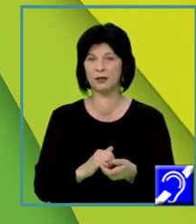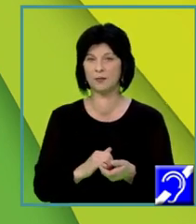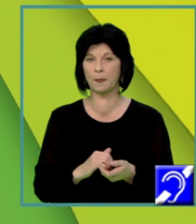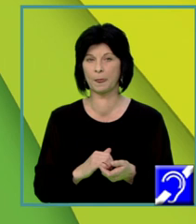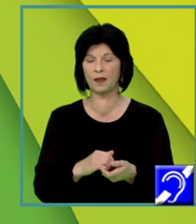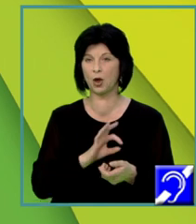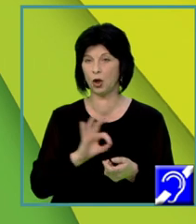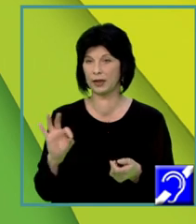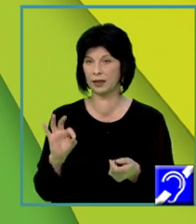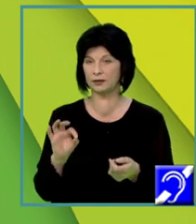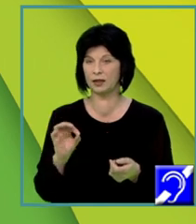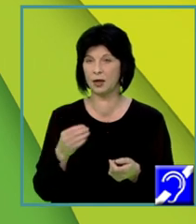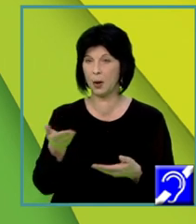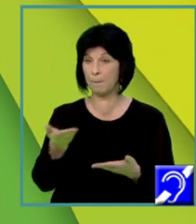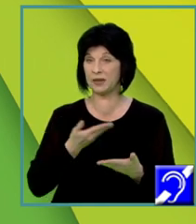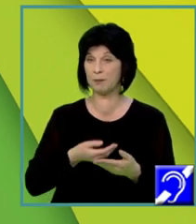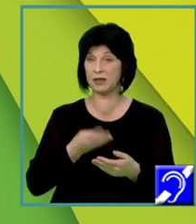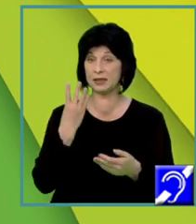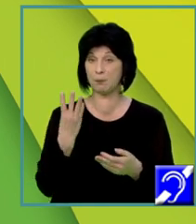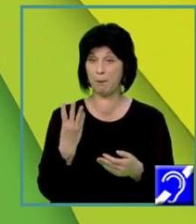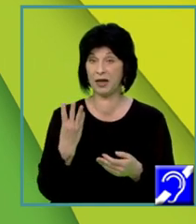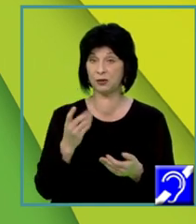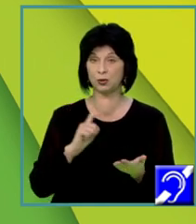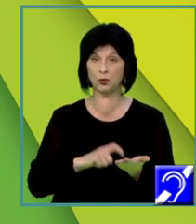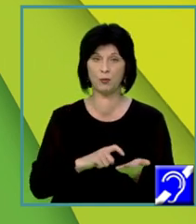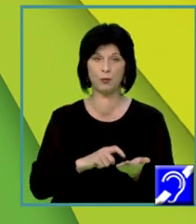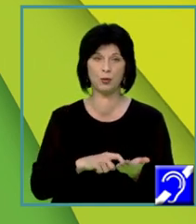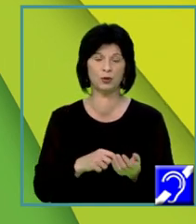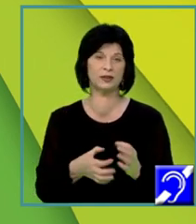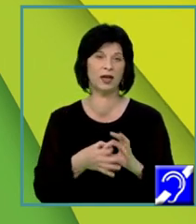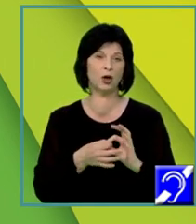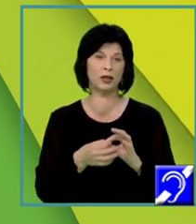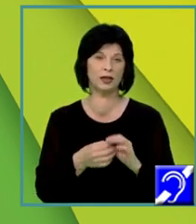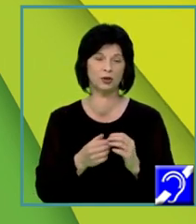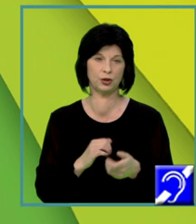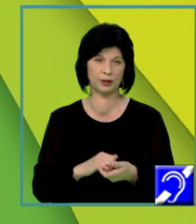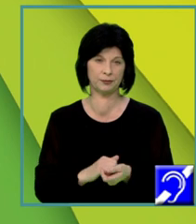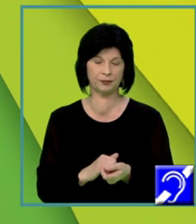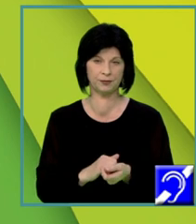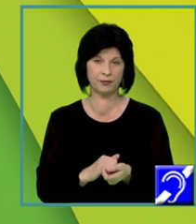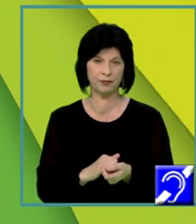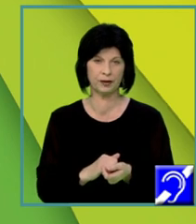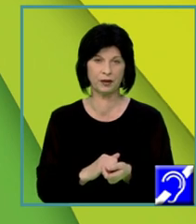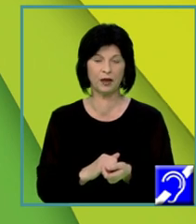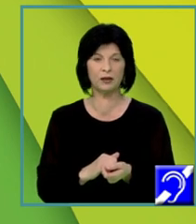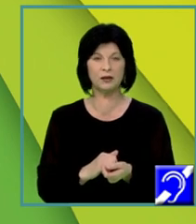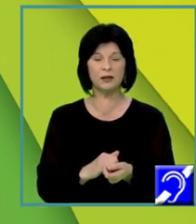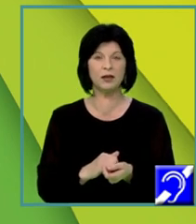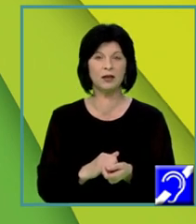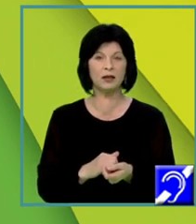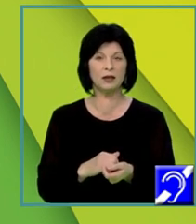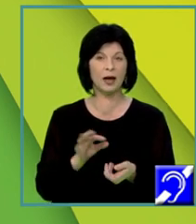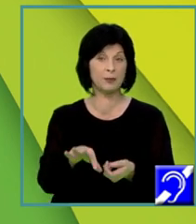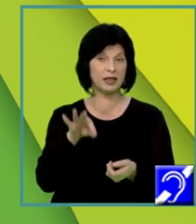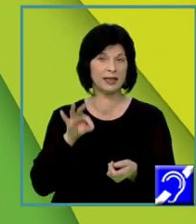două puncte, în total patru. Conectorii, în primul rând, și aici, iarăși, am identificat cuvintele cheie care vă